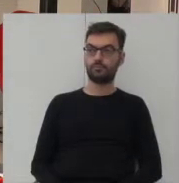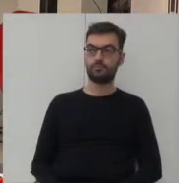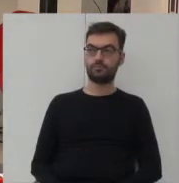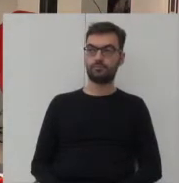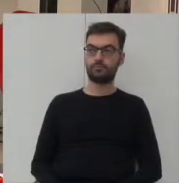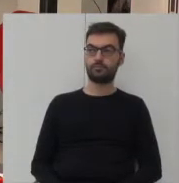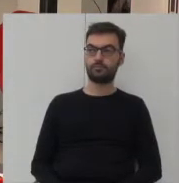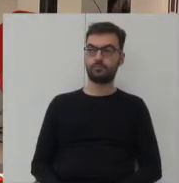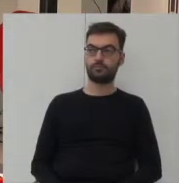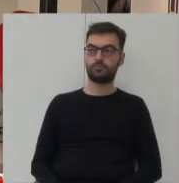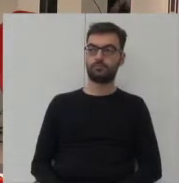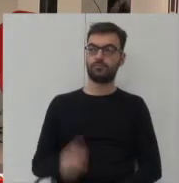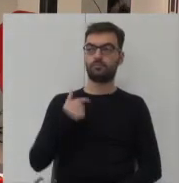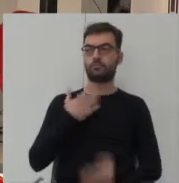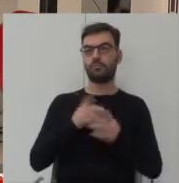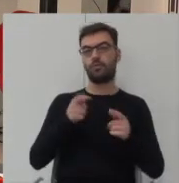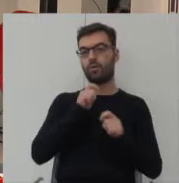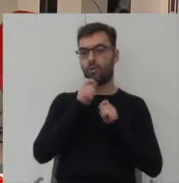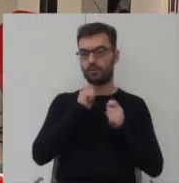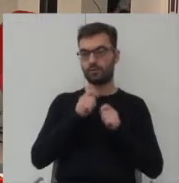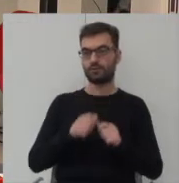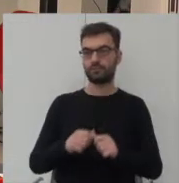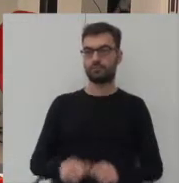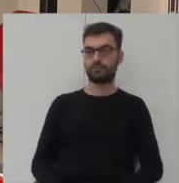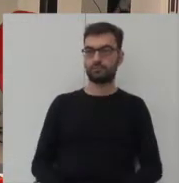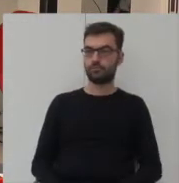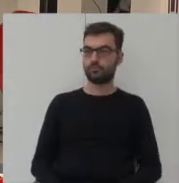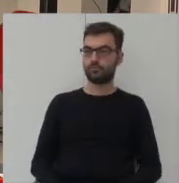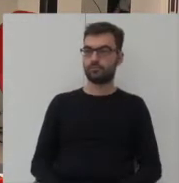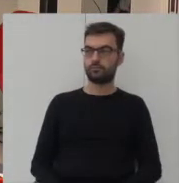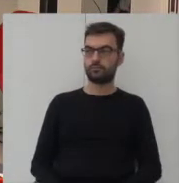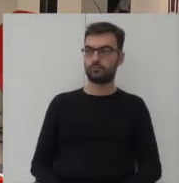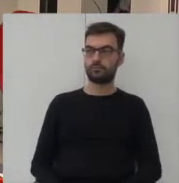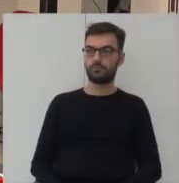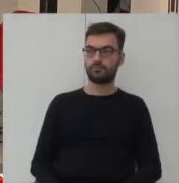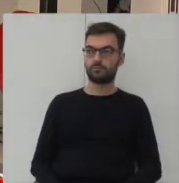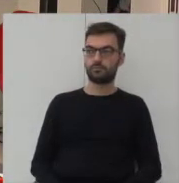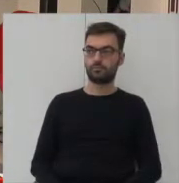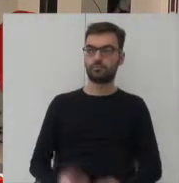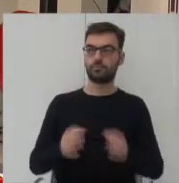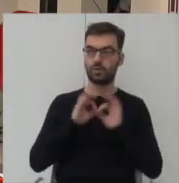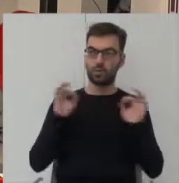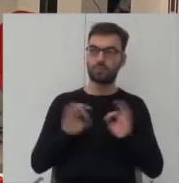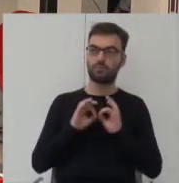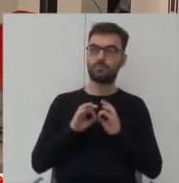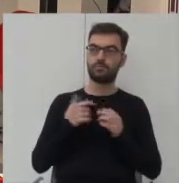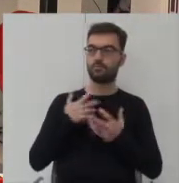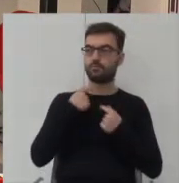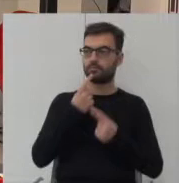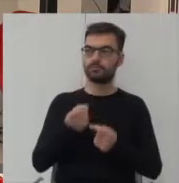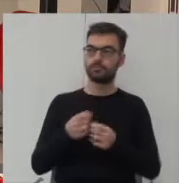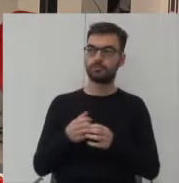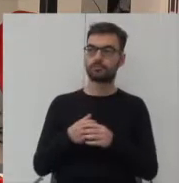tak naprawdę komentarz czy mogę możesz więc generalnie ja chciałem powiedzieć